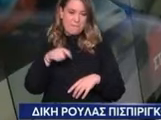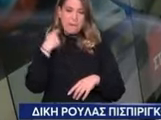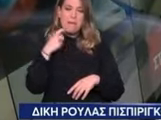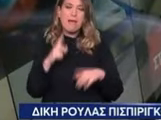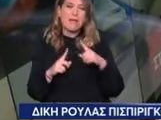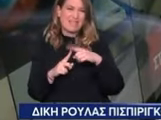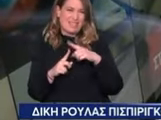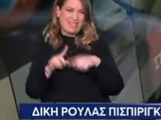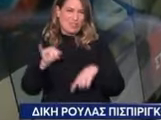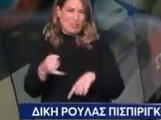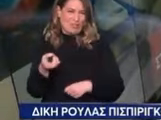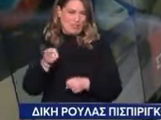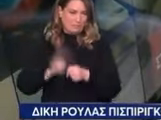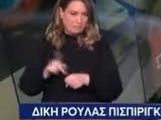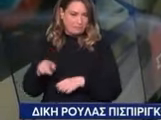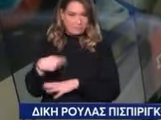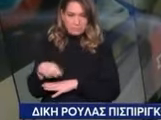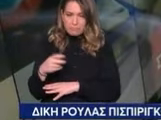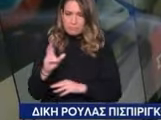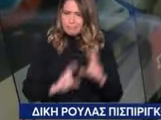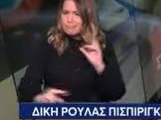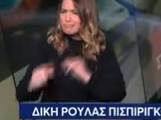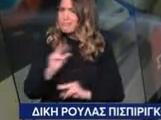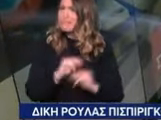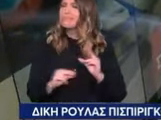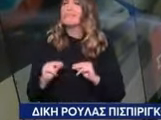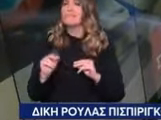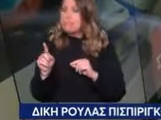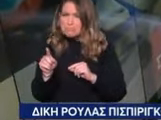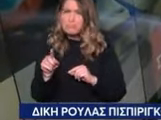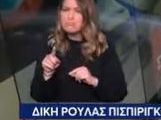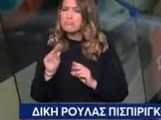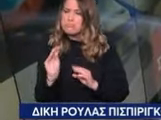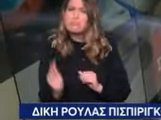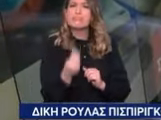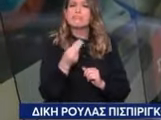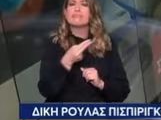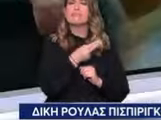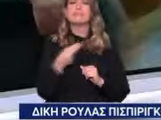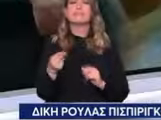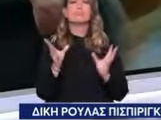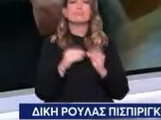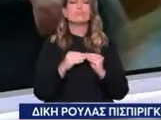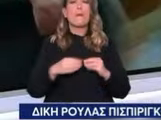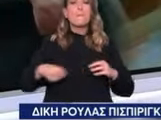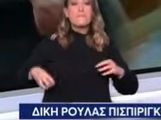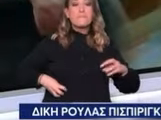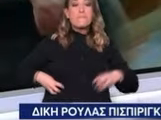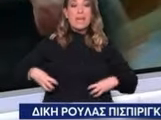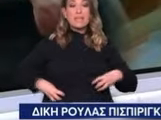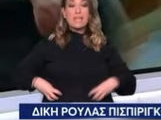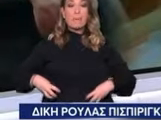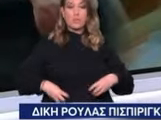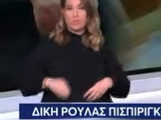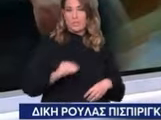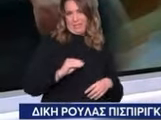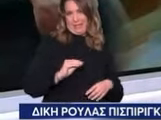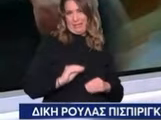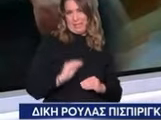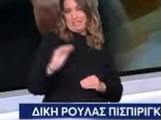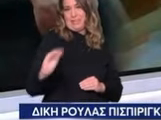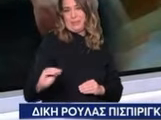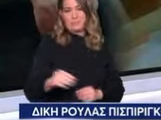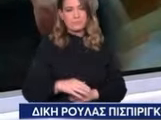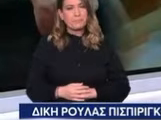Συνεδρίαση η οποία πήγε σε μια άλλη κατεύθυνση στο θέμα των μεταμοσχεύσεων. Θυμίζω λοιπόν ότι χτες